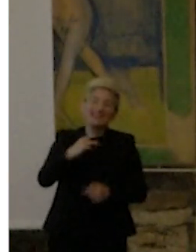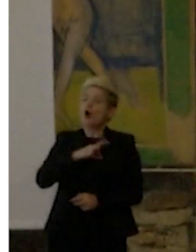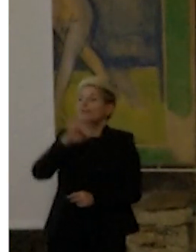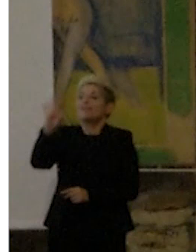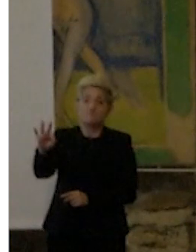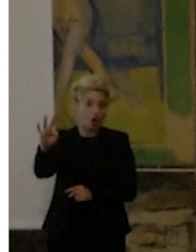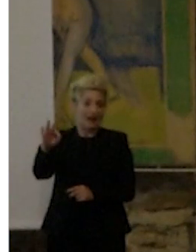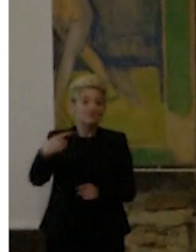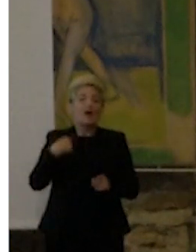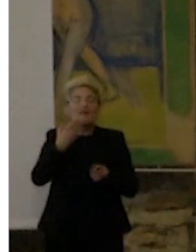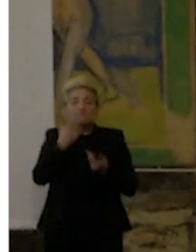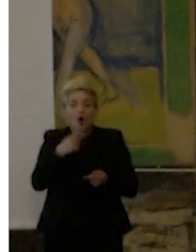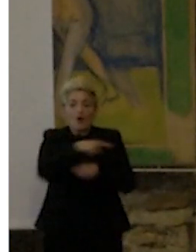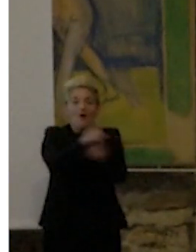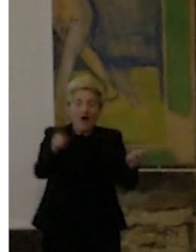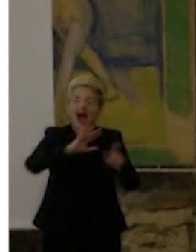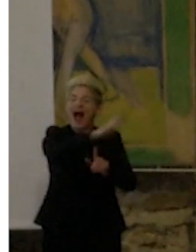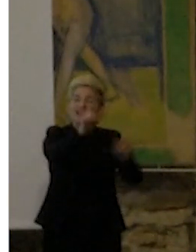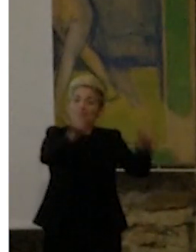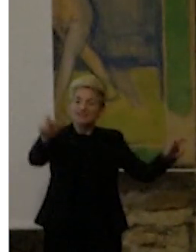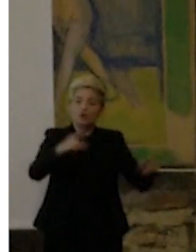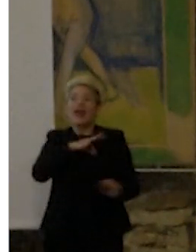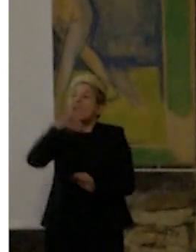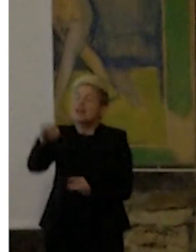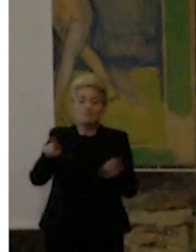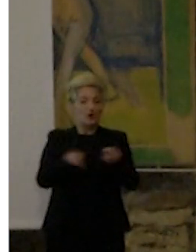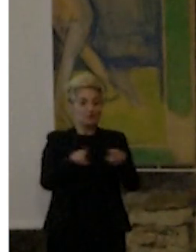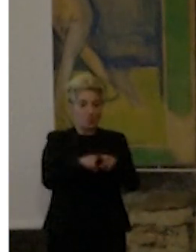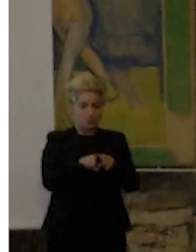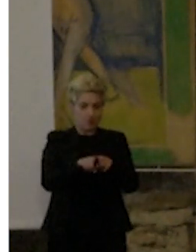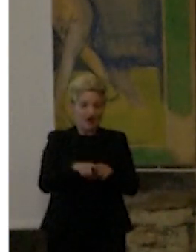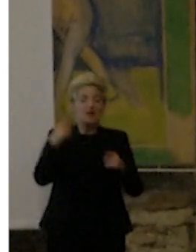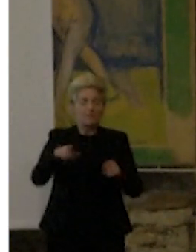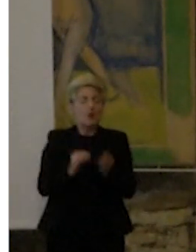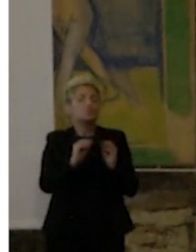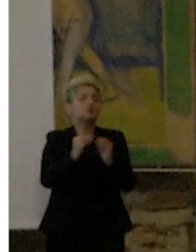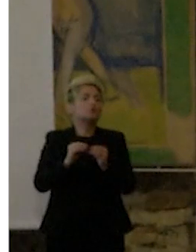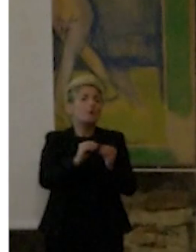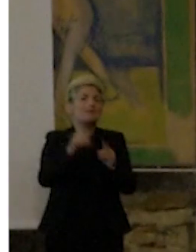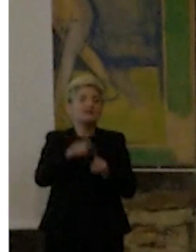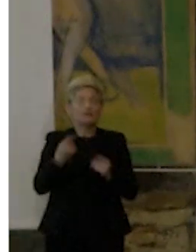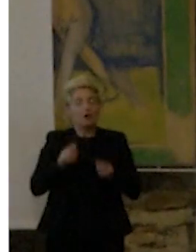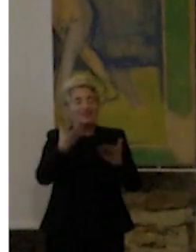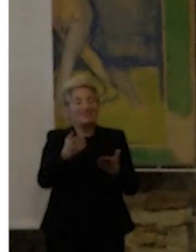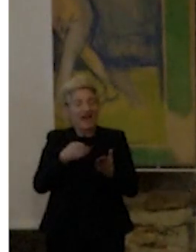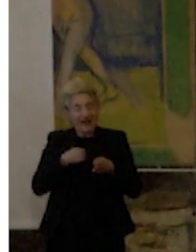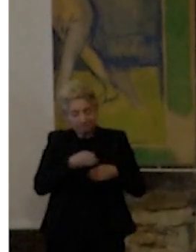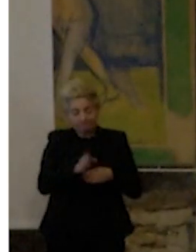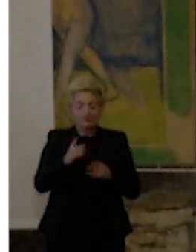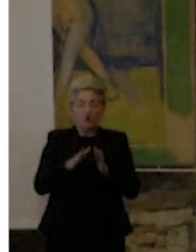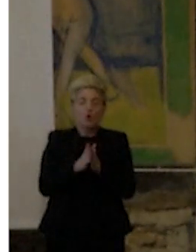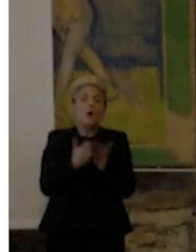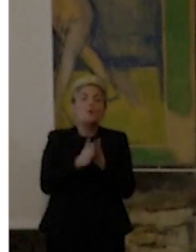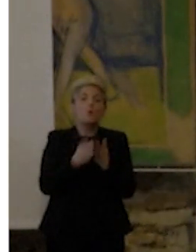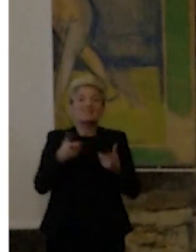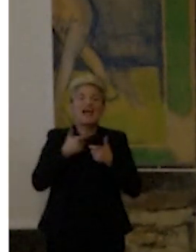innamorare. Ed è quello il senso ultimo del dare gli strumenti iniziali. E di dare dei tacquini, dei quaderni di